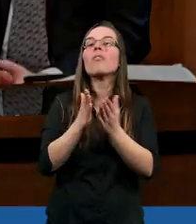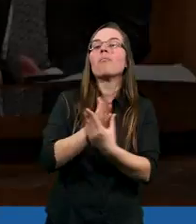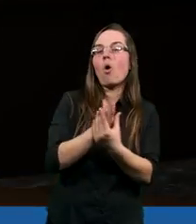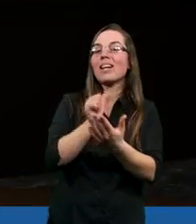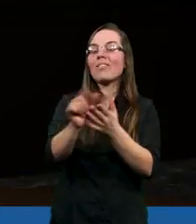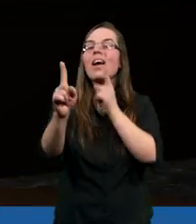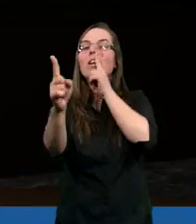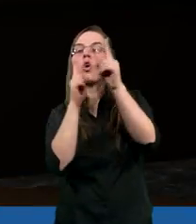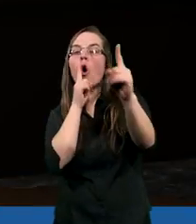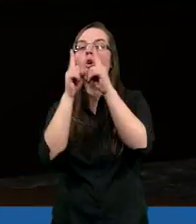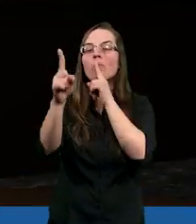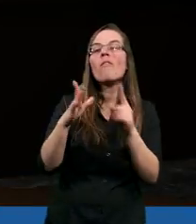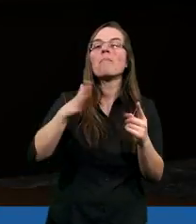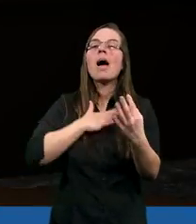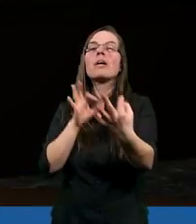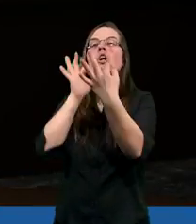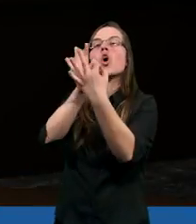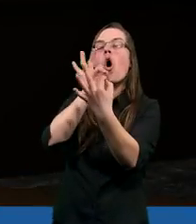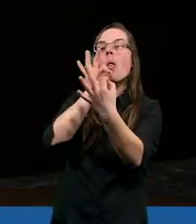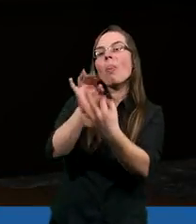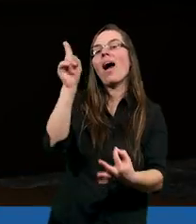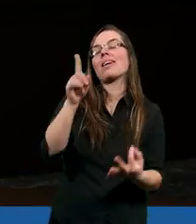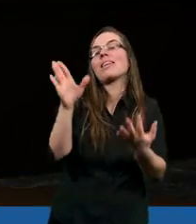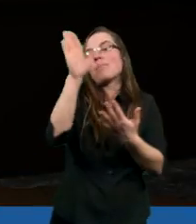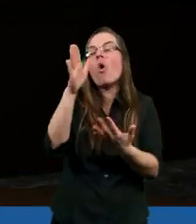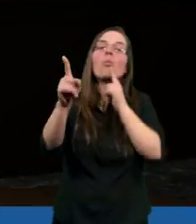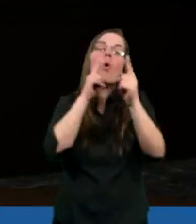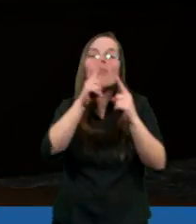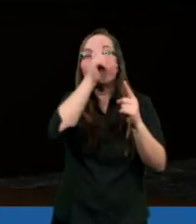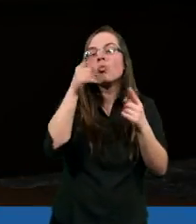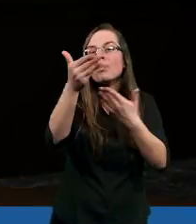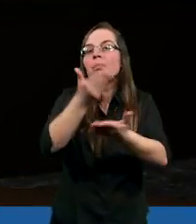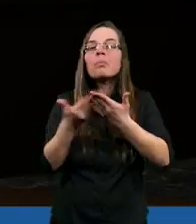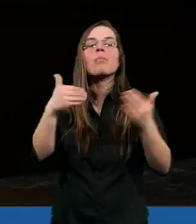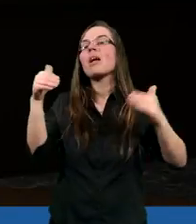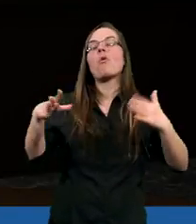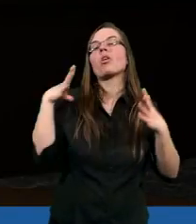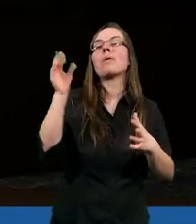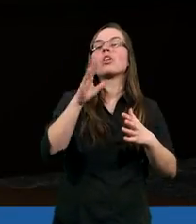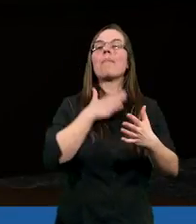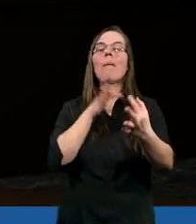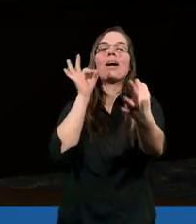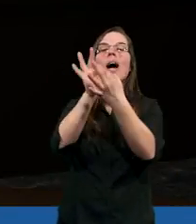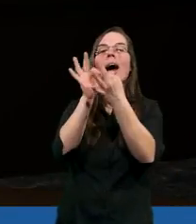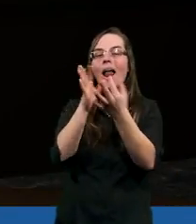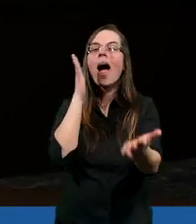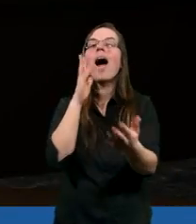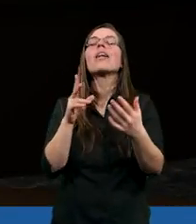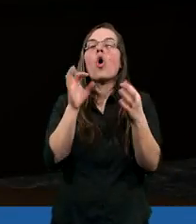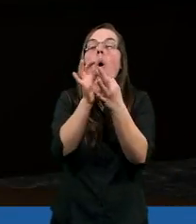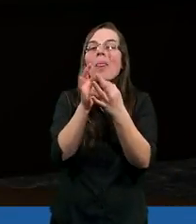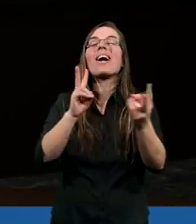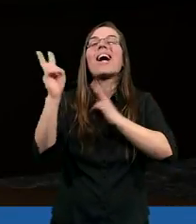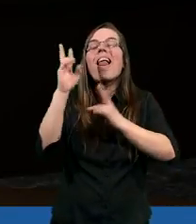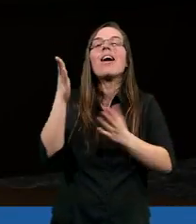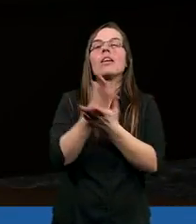Modlitwa jest rozmową. Jeśli mamy z kimś relację, rozmawiamy. Natomiast nie może być tak, że mamy relację tylko podczas rozmowy.